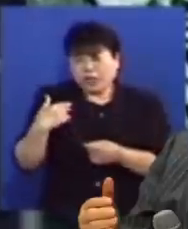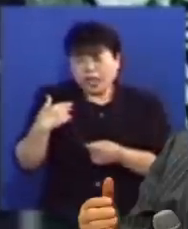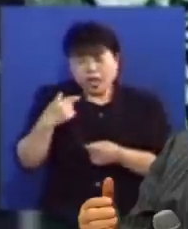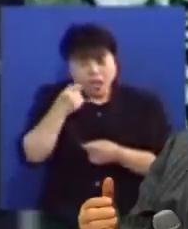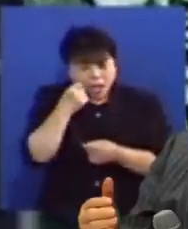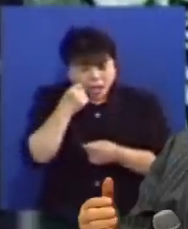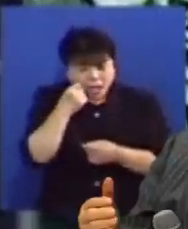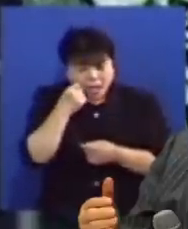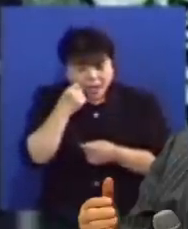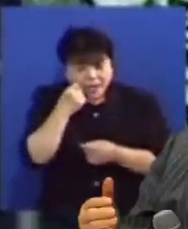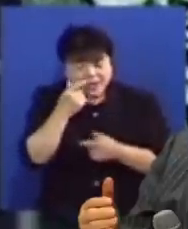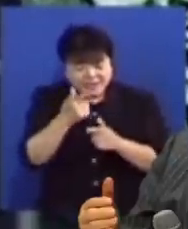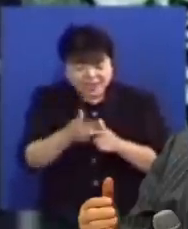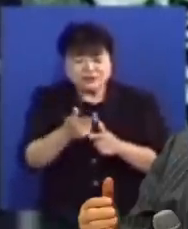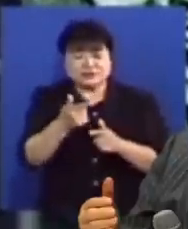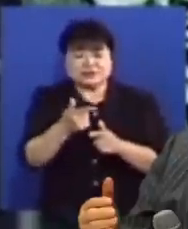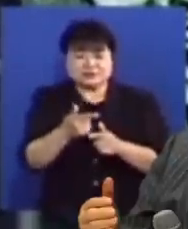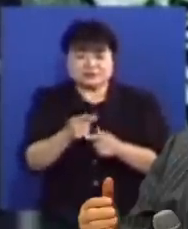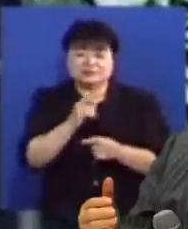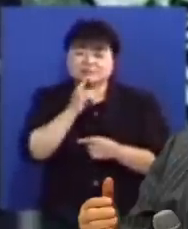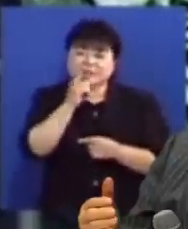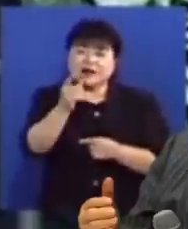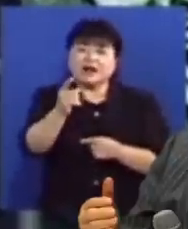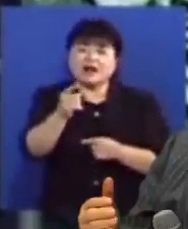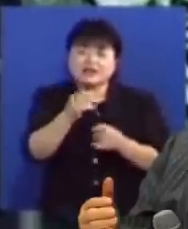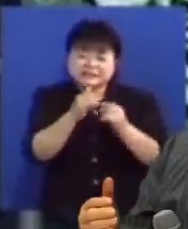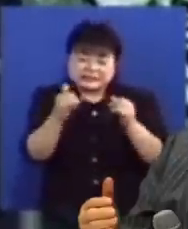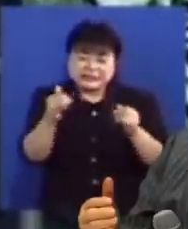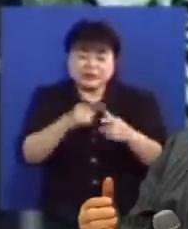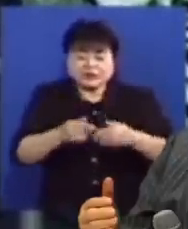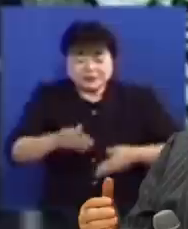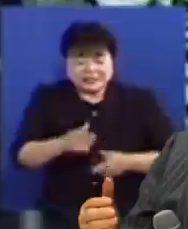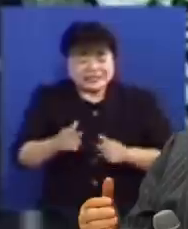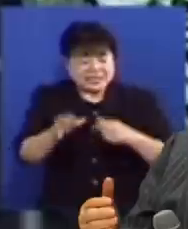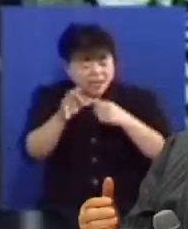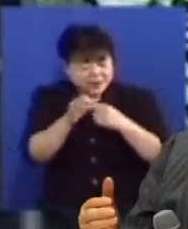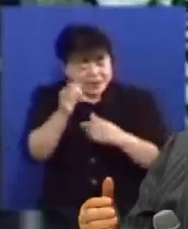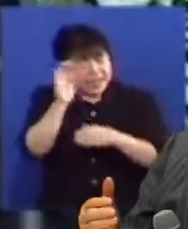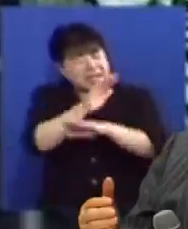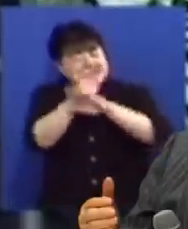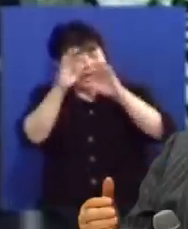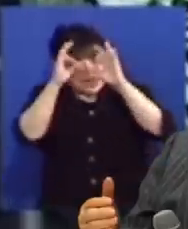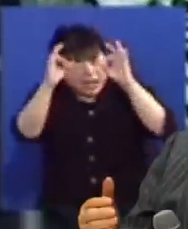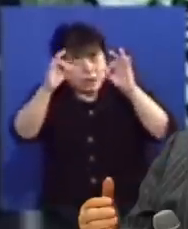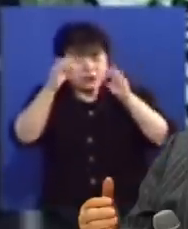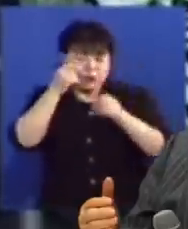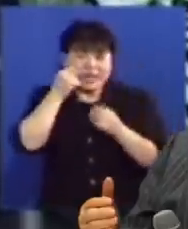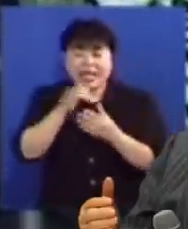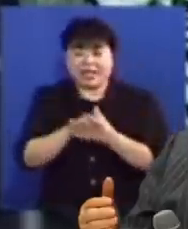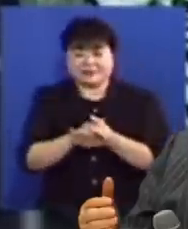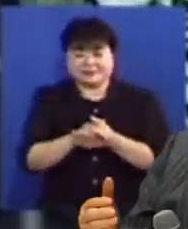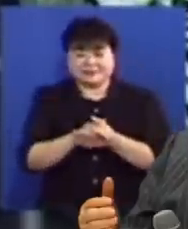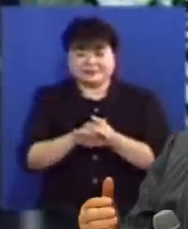그러니까 예수님이 두말하지 아니하시고 사람이 거듭나지 아니하면 하늘나라를 볼 수 없느냐